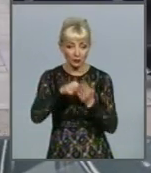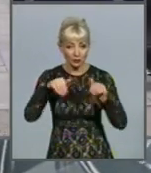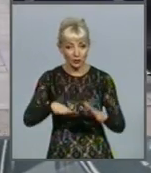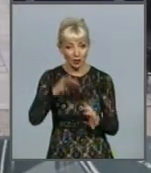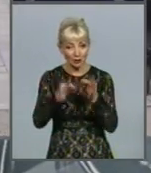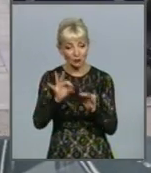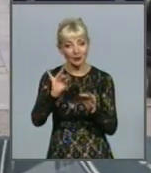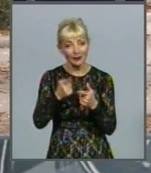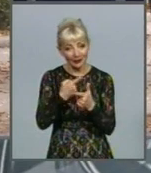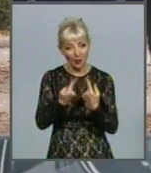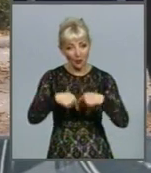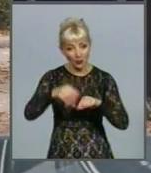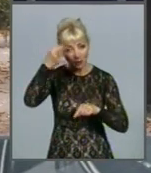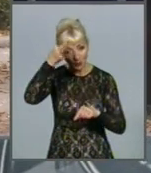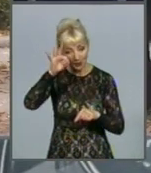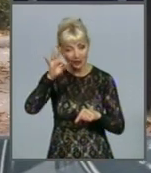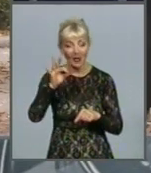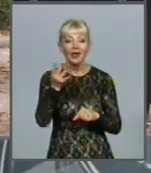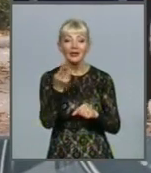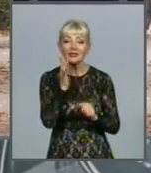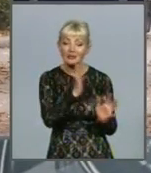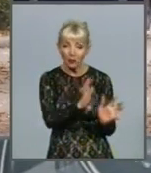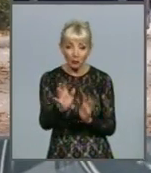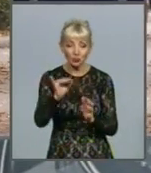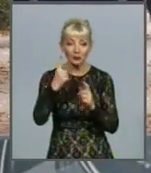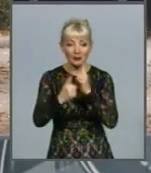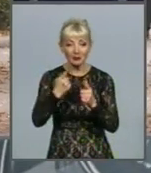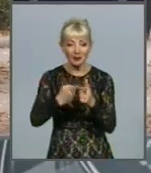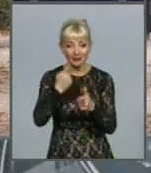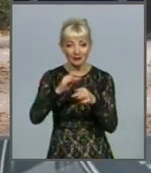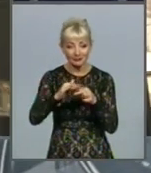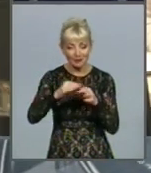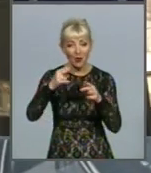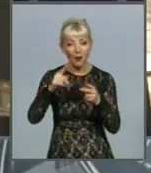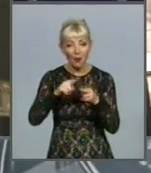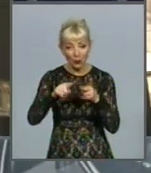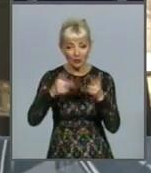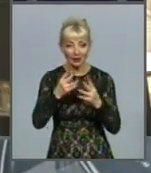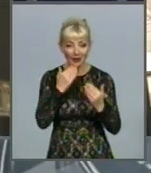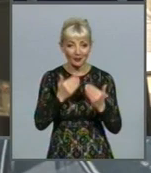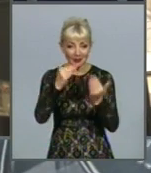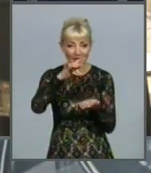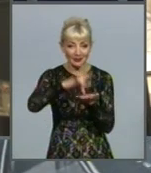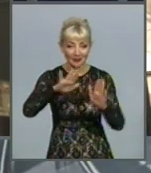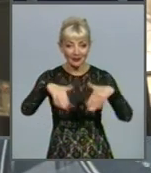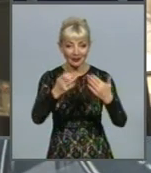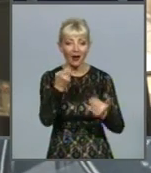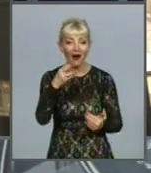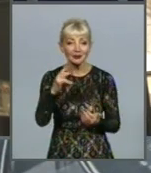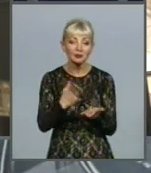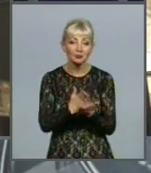суд або орган опіки та піклування. Для того, щоб змінити ім'я, прізвище чи ім'я по-батькові, необхідно звернутися у Центр надання